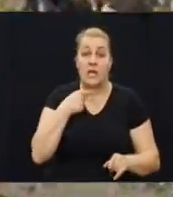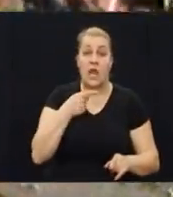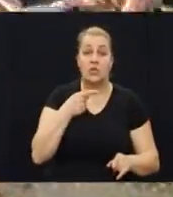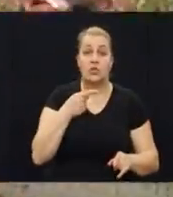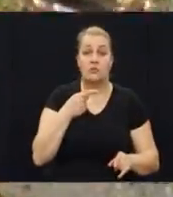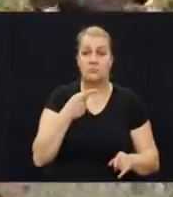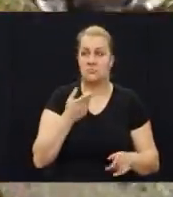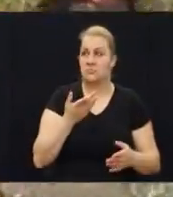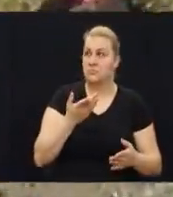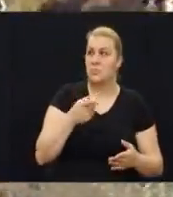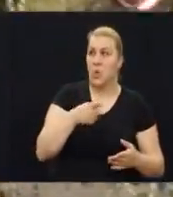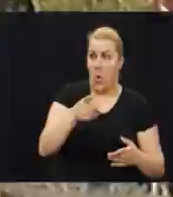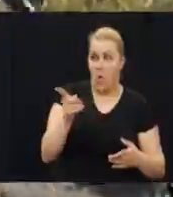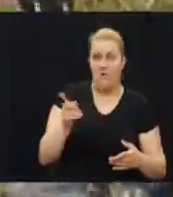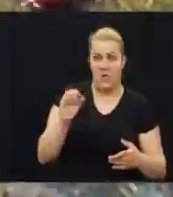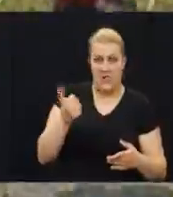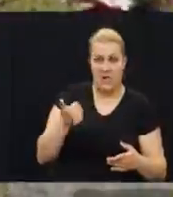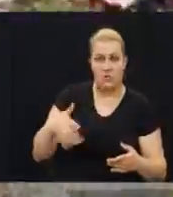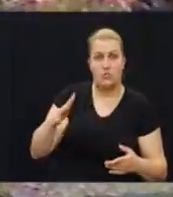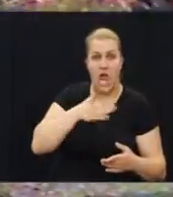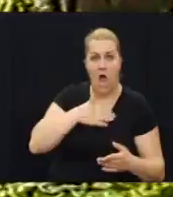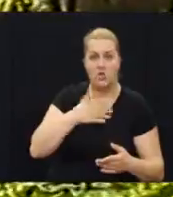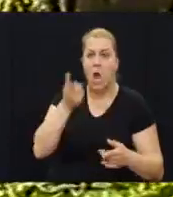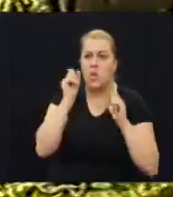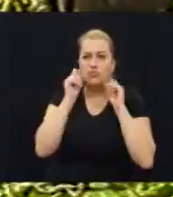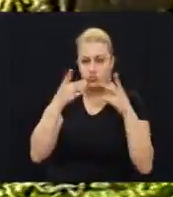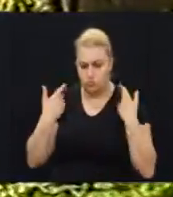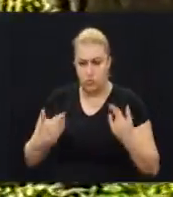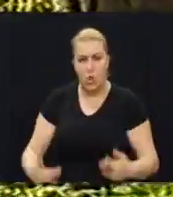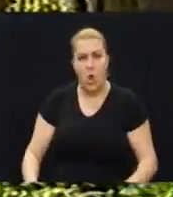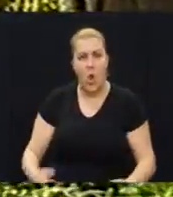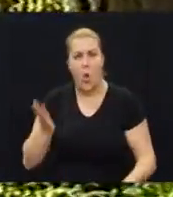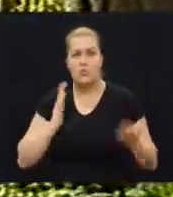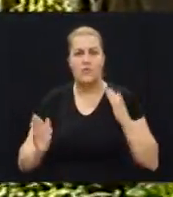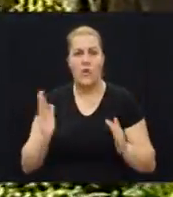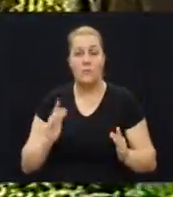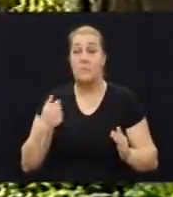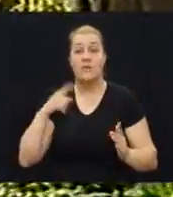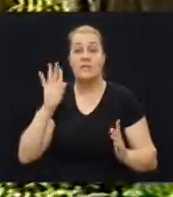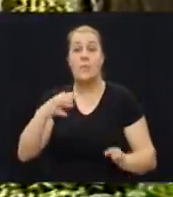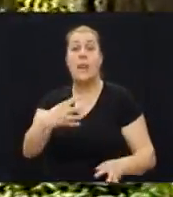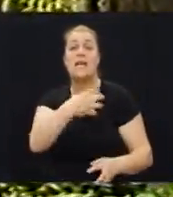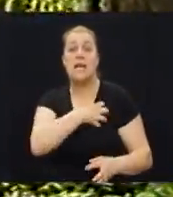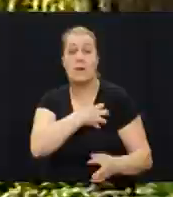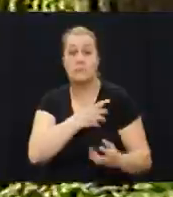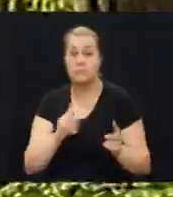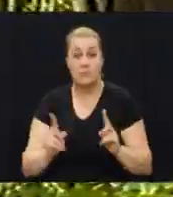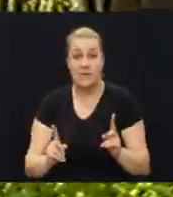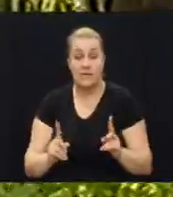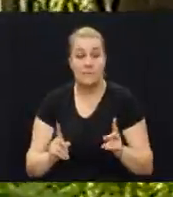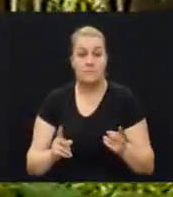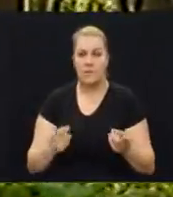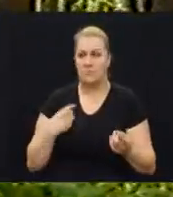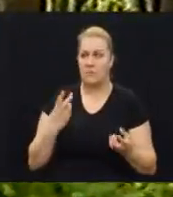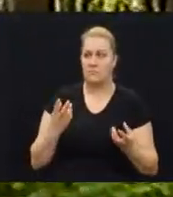gledali su nas čudno, kaže, ovo jesu naši, ali imaju čudne uniforme tada dok nismo imali grbova. Ovo su naši,